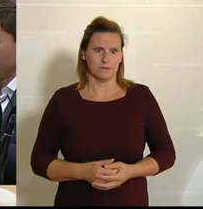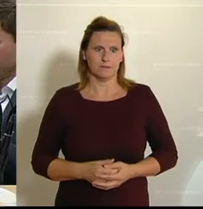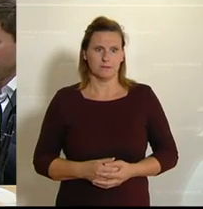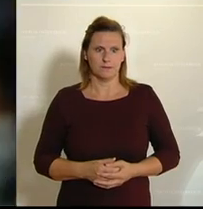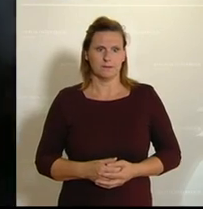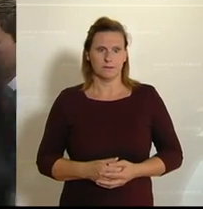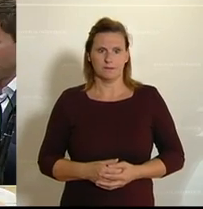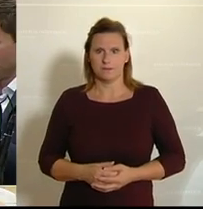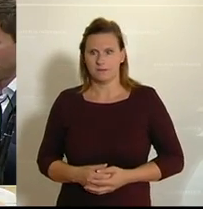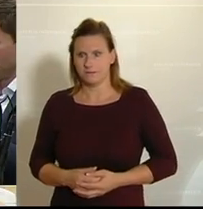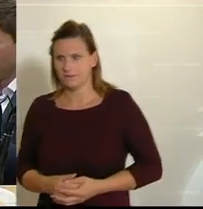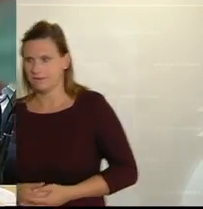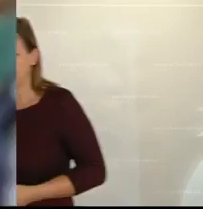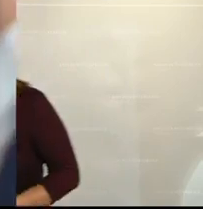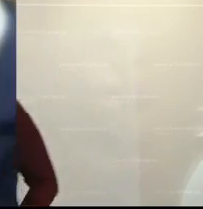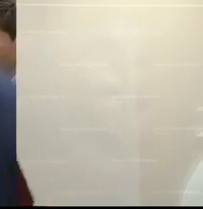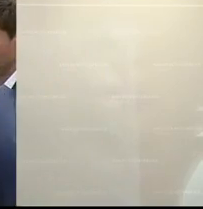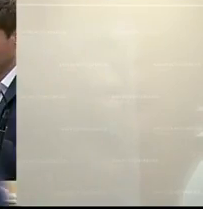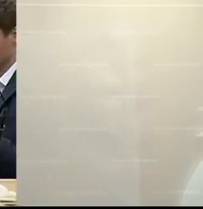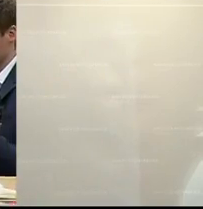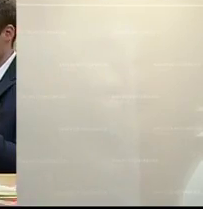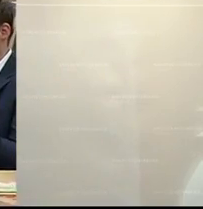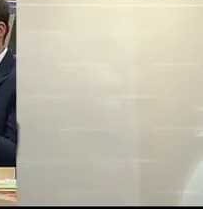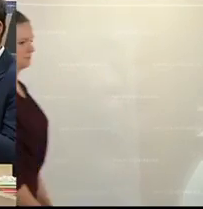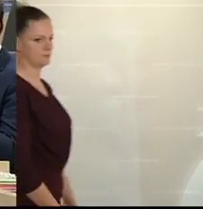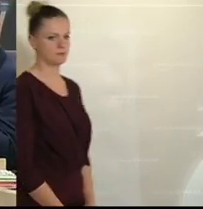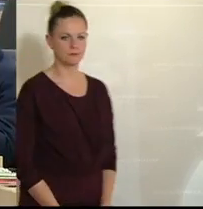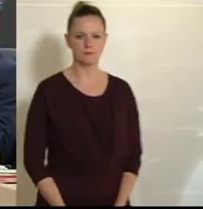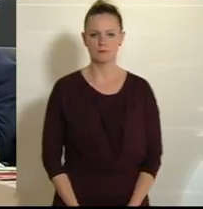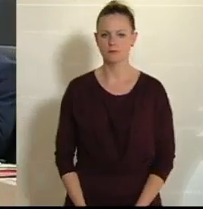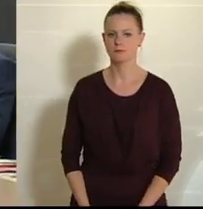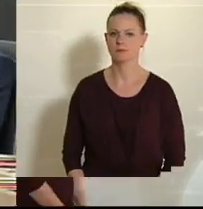Applaus Daniela Ecke war das von der SPÖ mit einer Kritik in Richtung ÖVP. Daniela Ecke Daniela